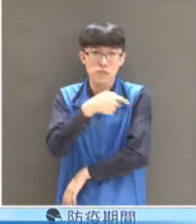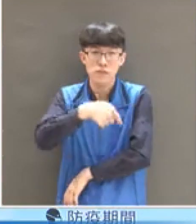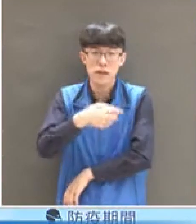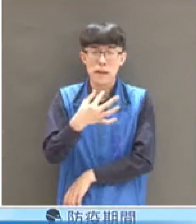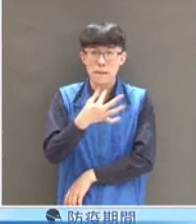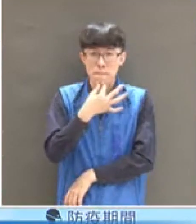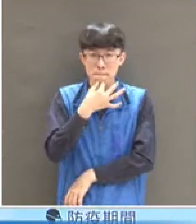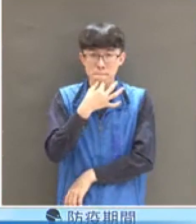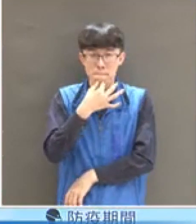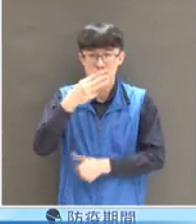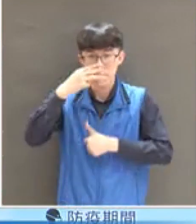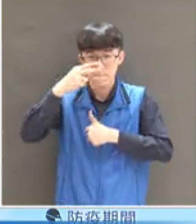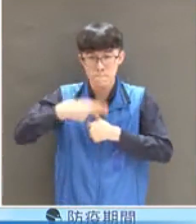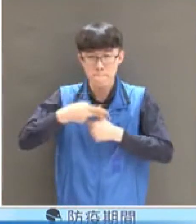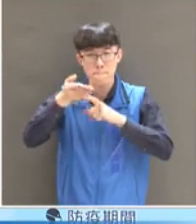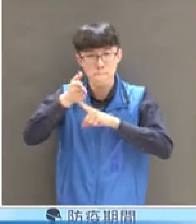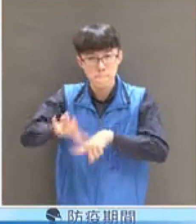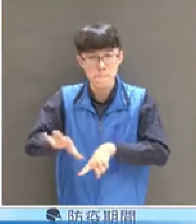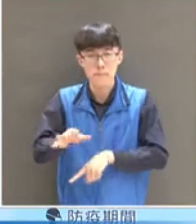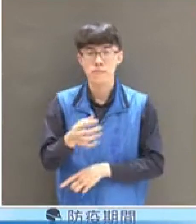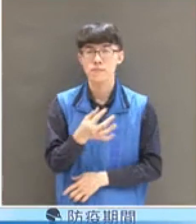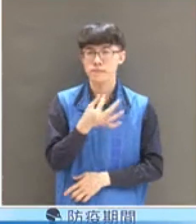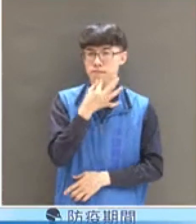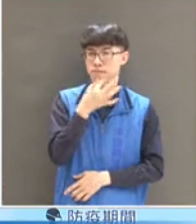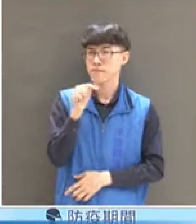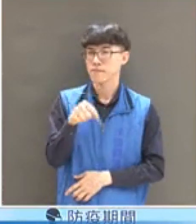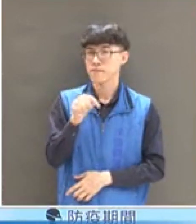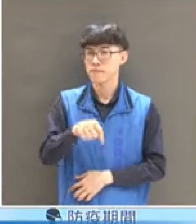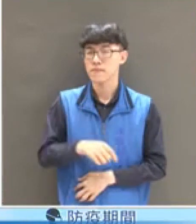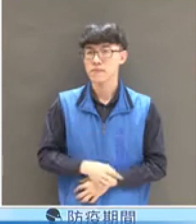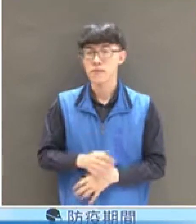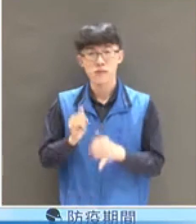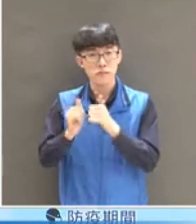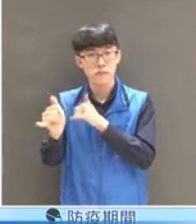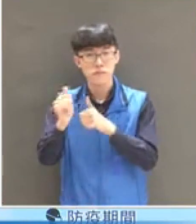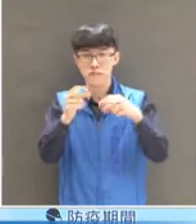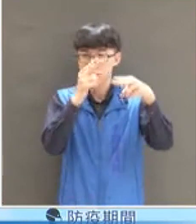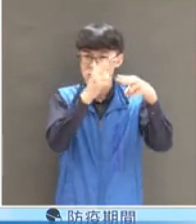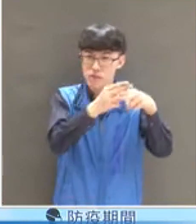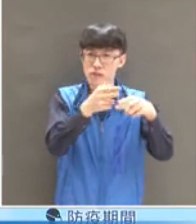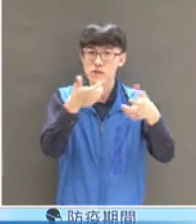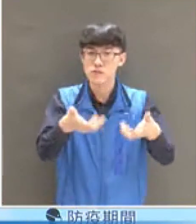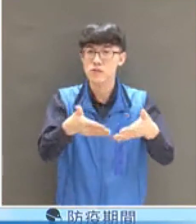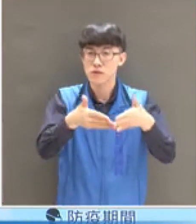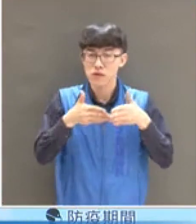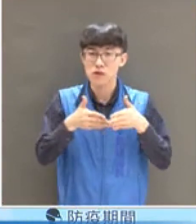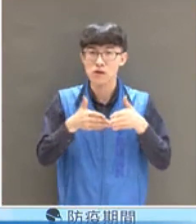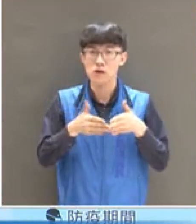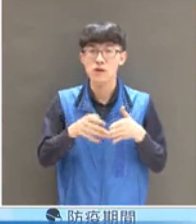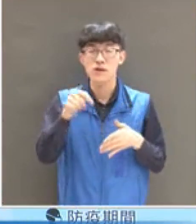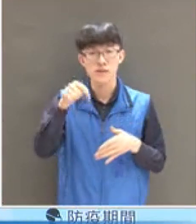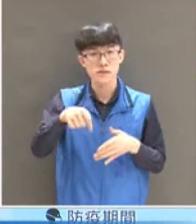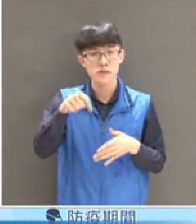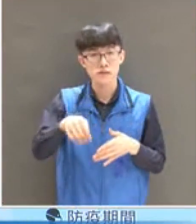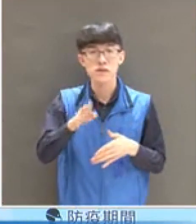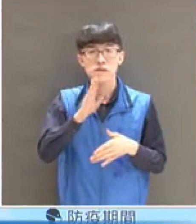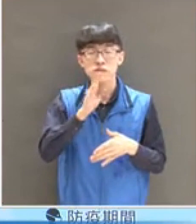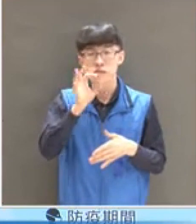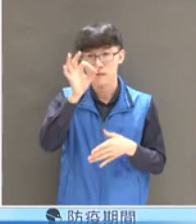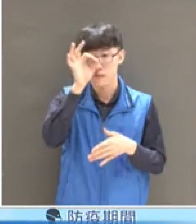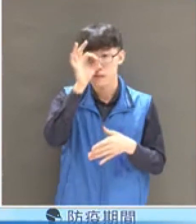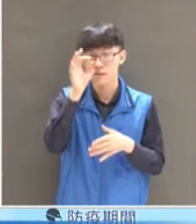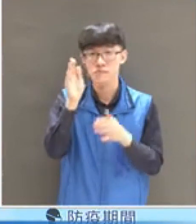性的我想人民對國家的信任很重要看起來是一個國產疫苗的議題可是它代表的是一個對政府的信任